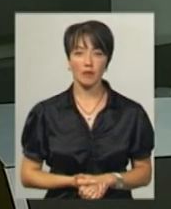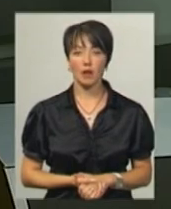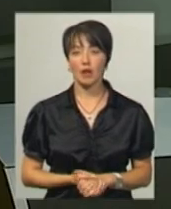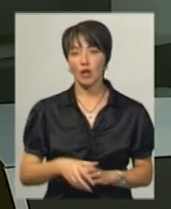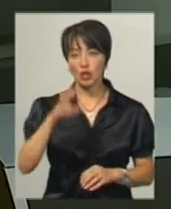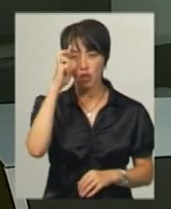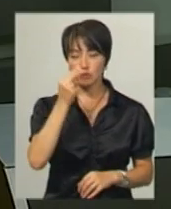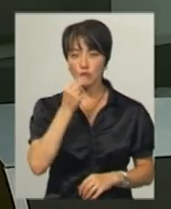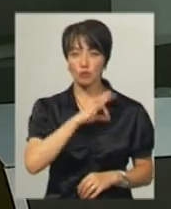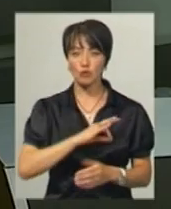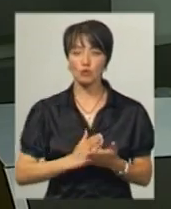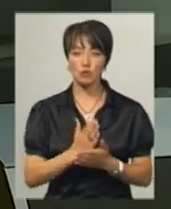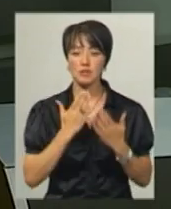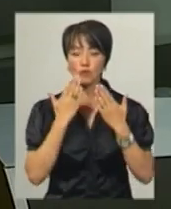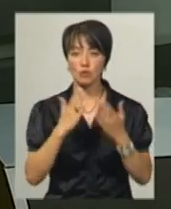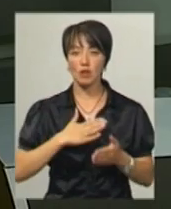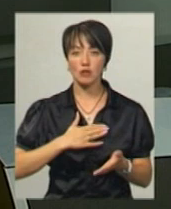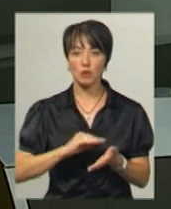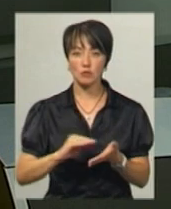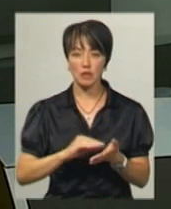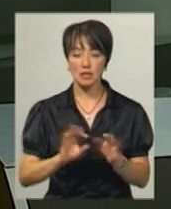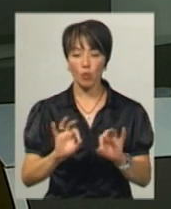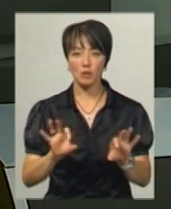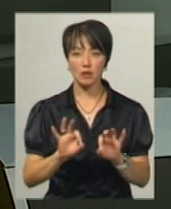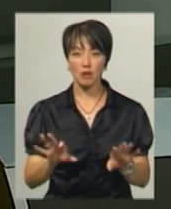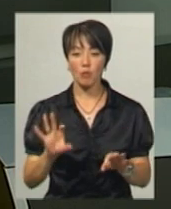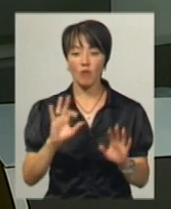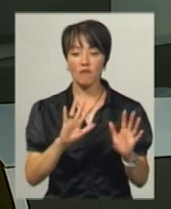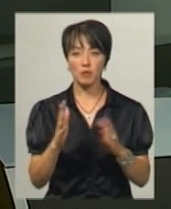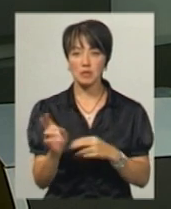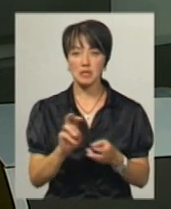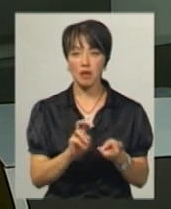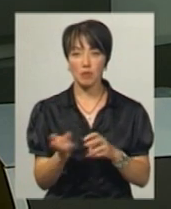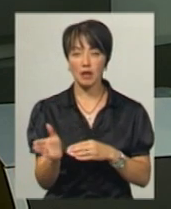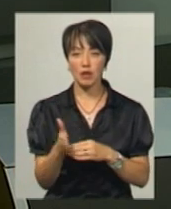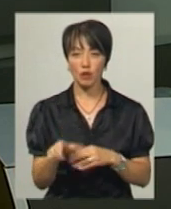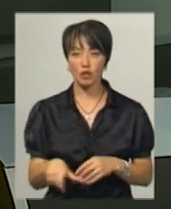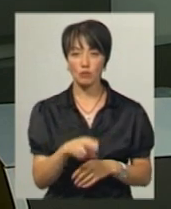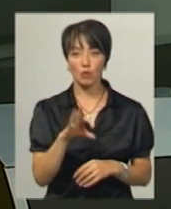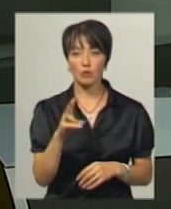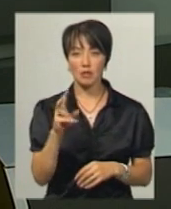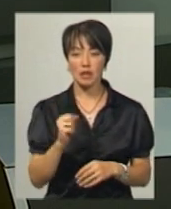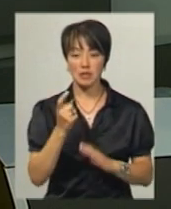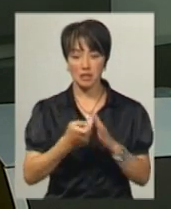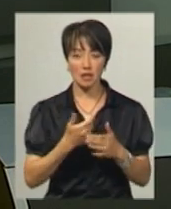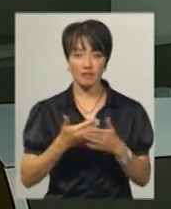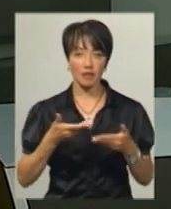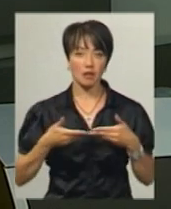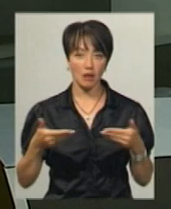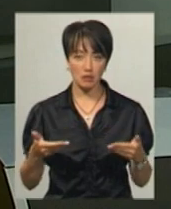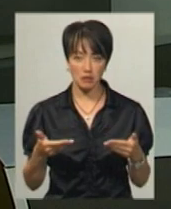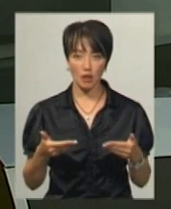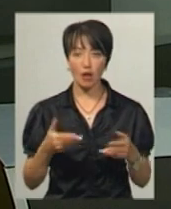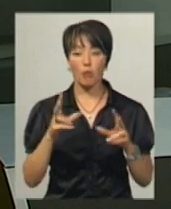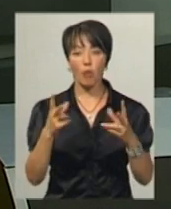У Держпроспоживслужбі, куди звернувся наш кореспондент за коментарем, про випадок загибелі риби у річці Плоска дізналися від нашої знімальної групи.